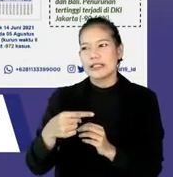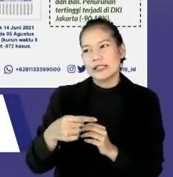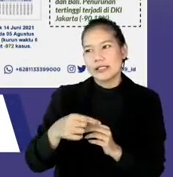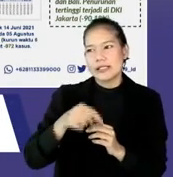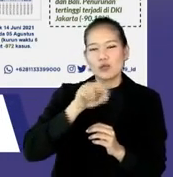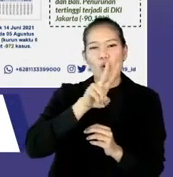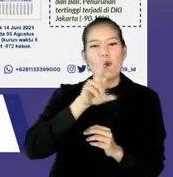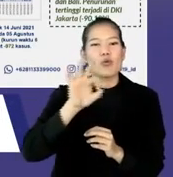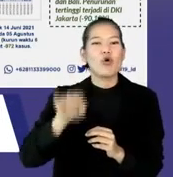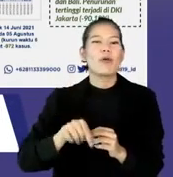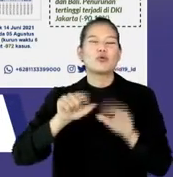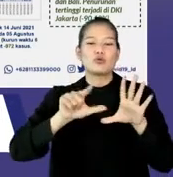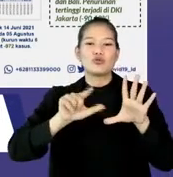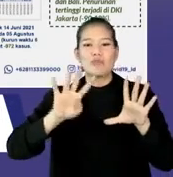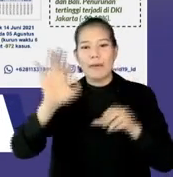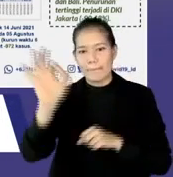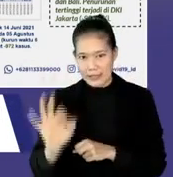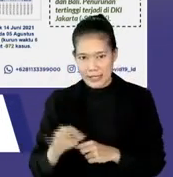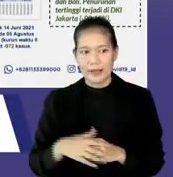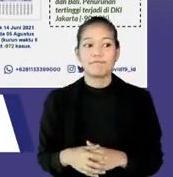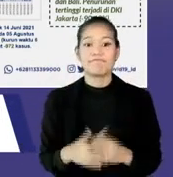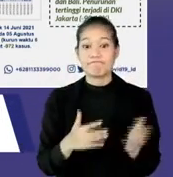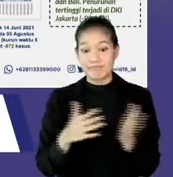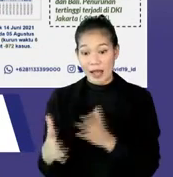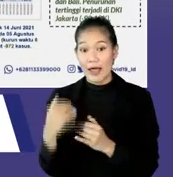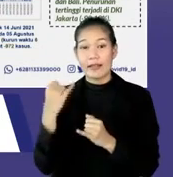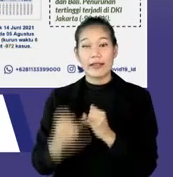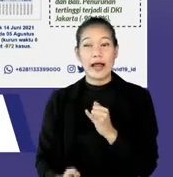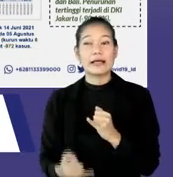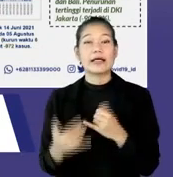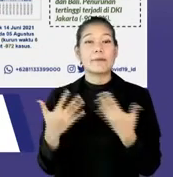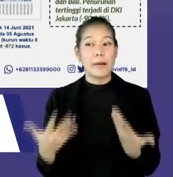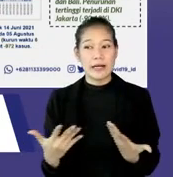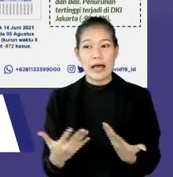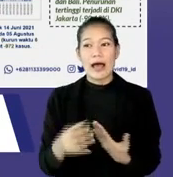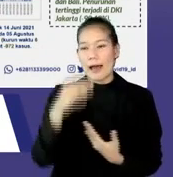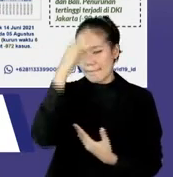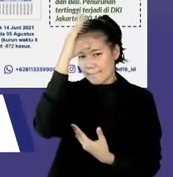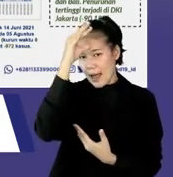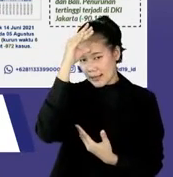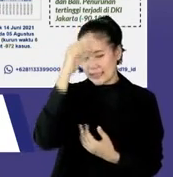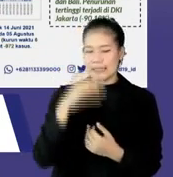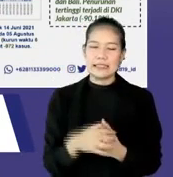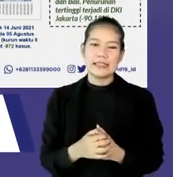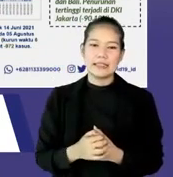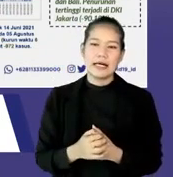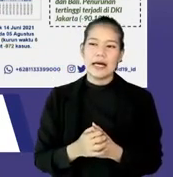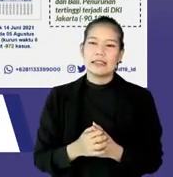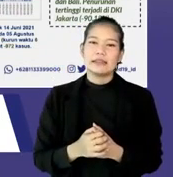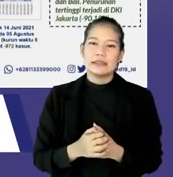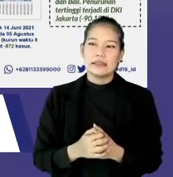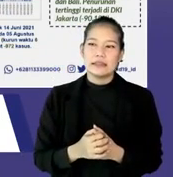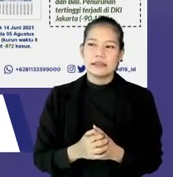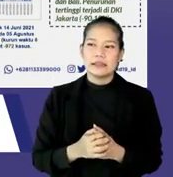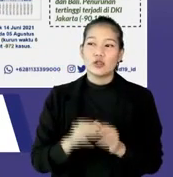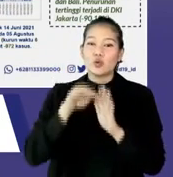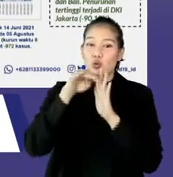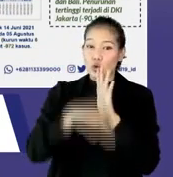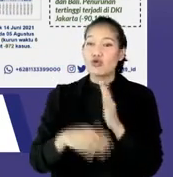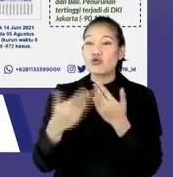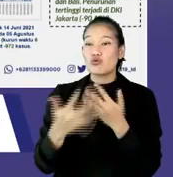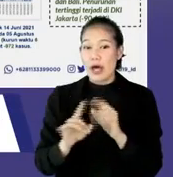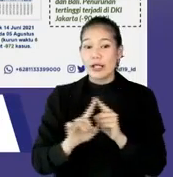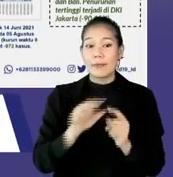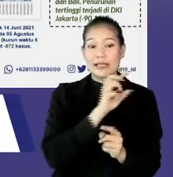dari puncak. Kemudian kalau yang terakhir ini, yang masih sedikit ini juga Bali, dokter Lula. Jadi angkanya masih sudah turun, tapi